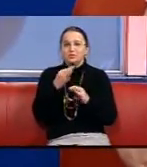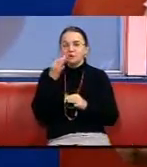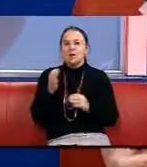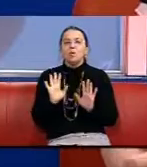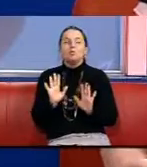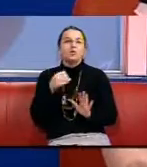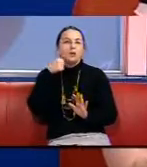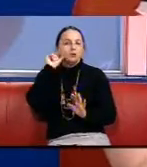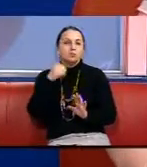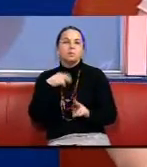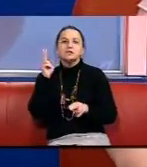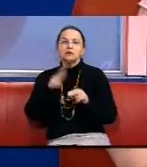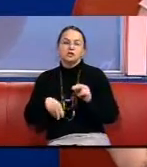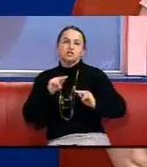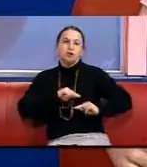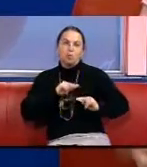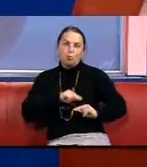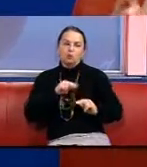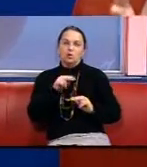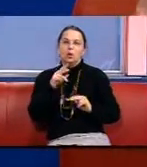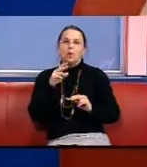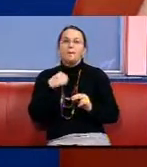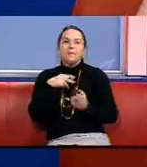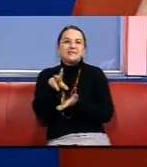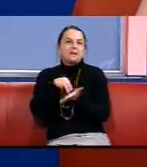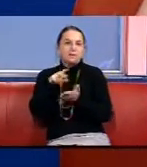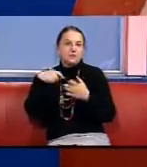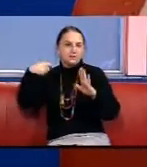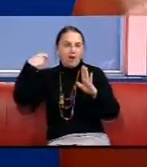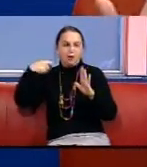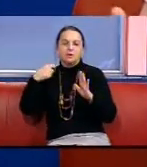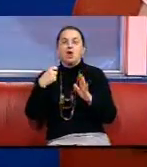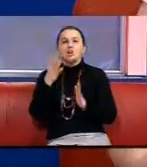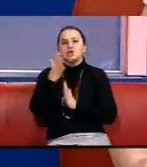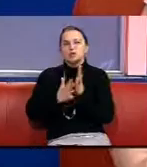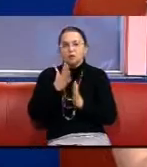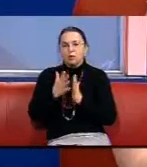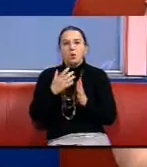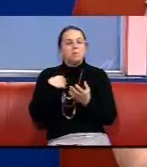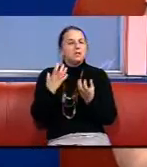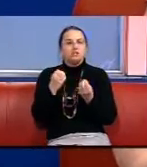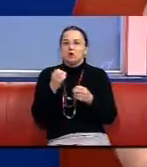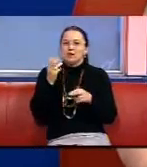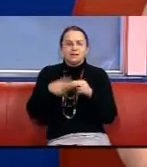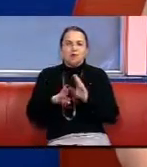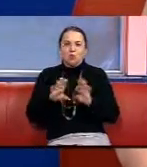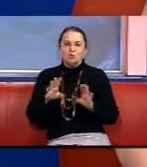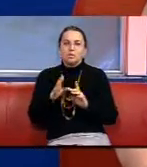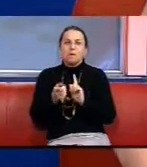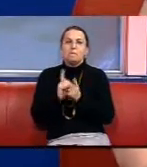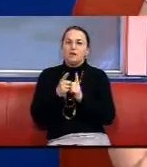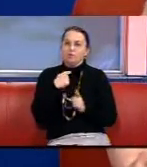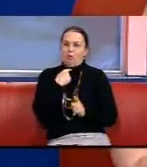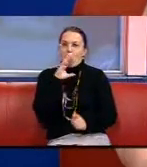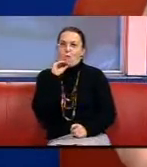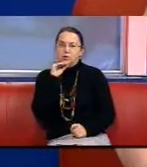Буквально вчора ми завершили роботу, ми записали жестову мову, ми ще не дописали переглад